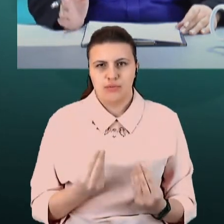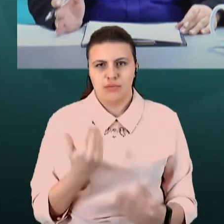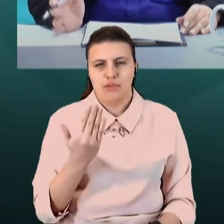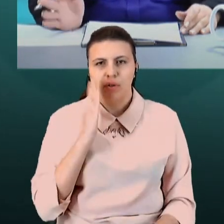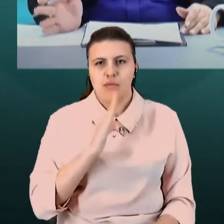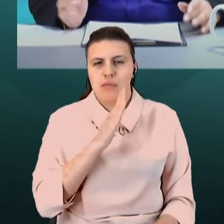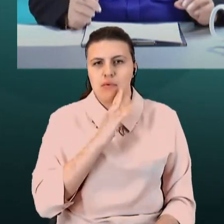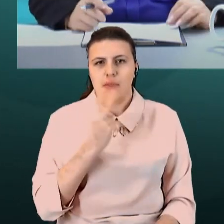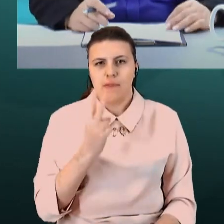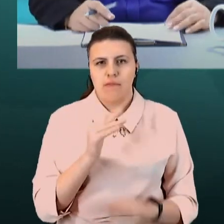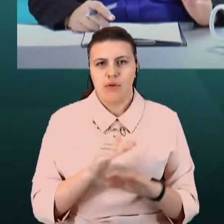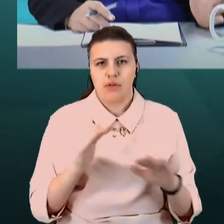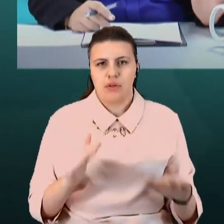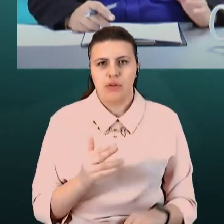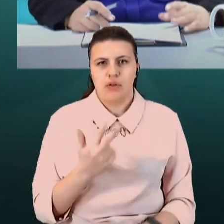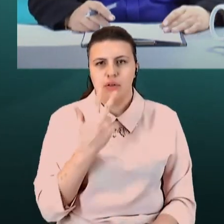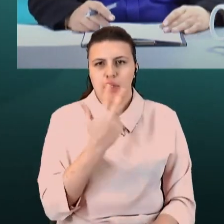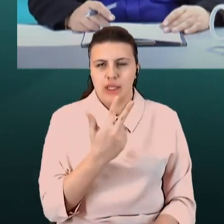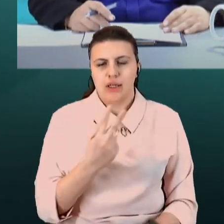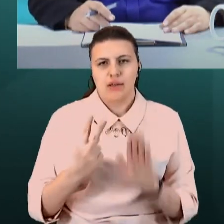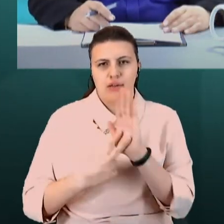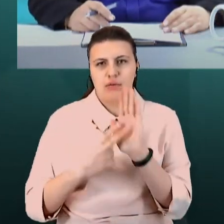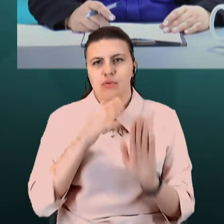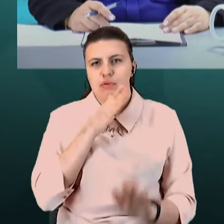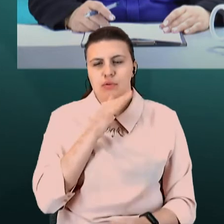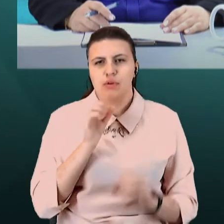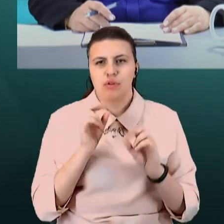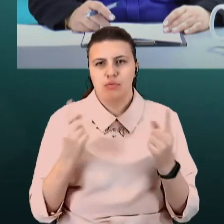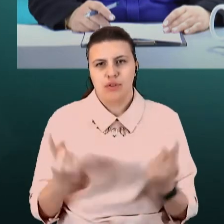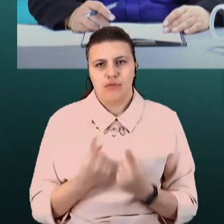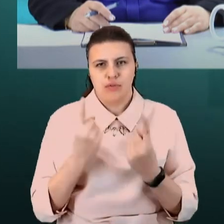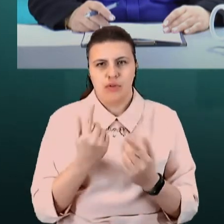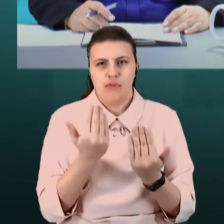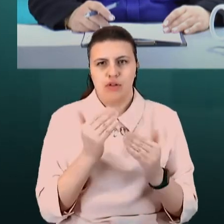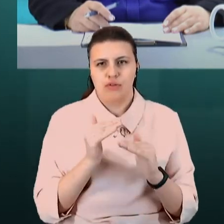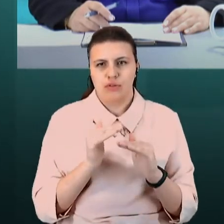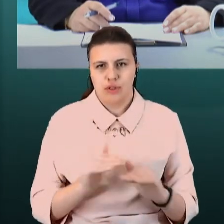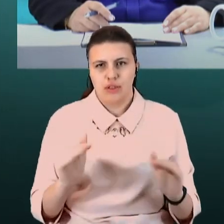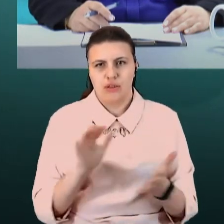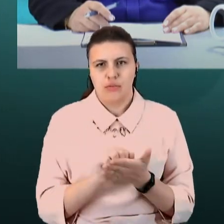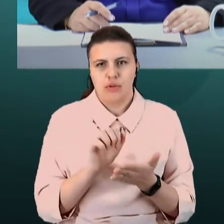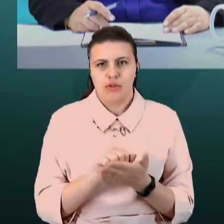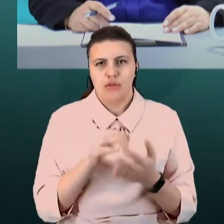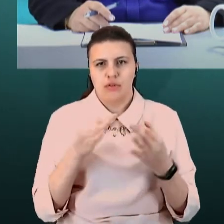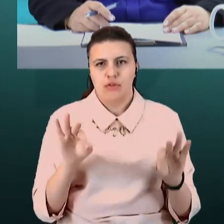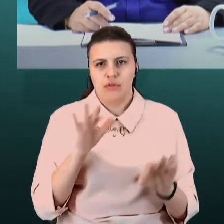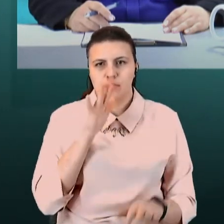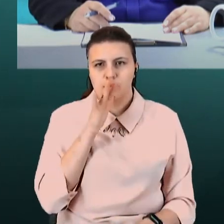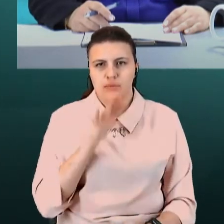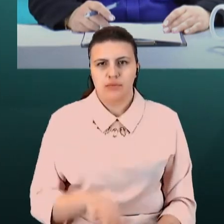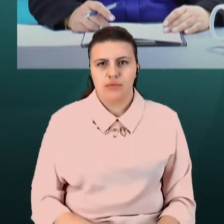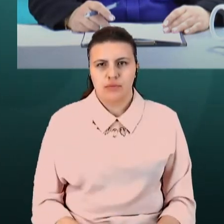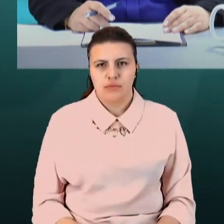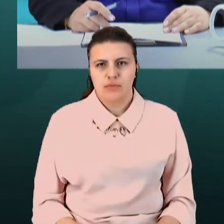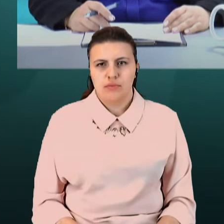діток, трьох та семи років. Чим зазвичай ваші діти займаються у вільний час? Ну, знаєте, по